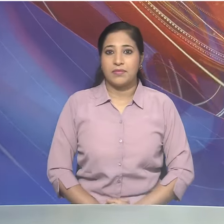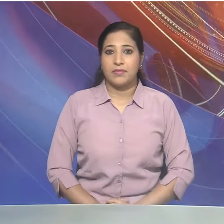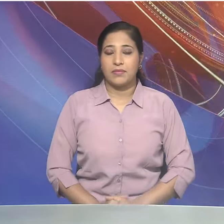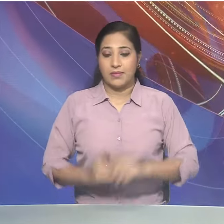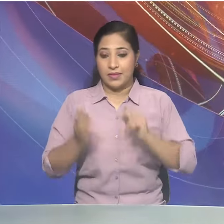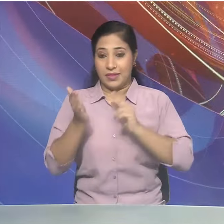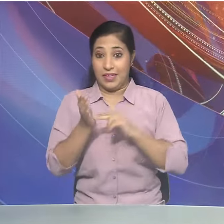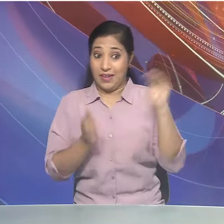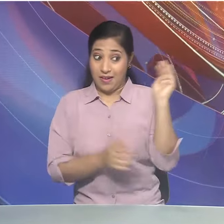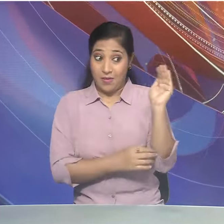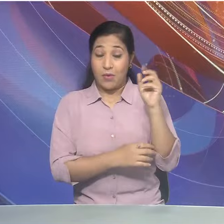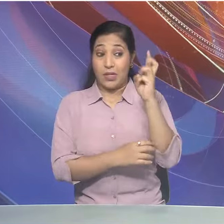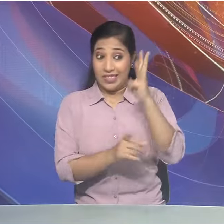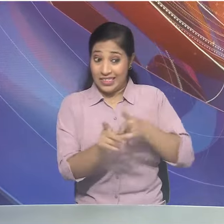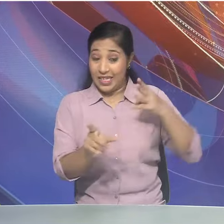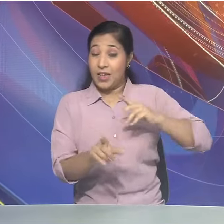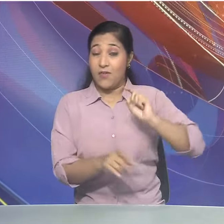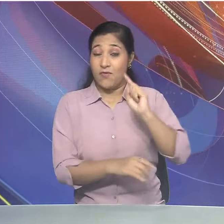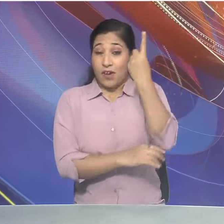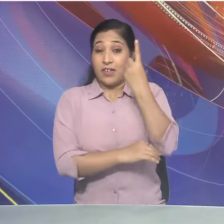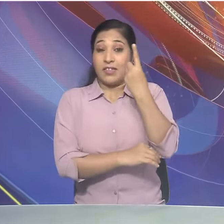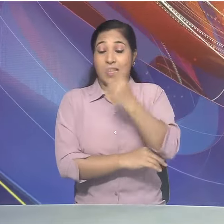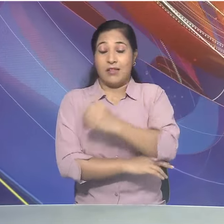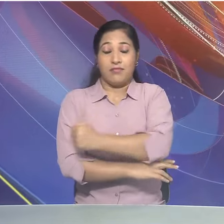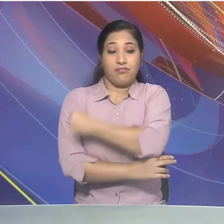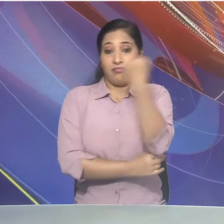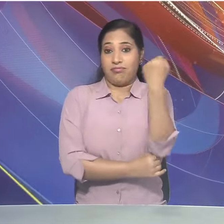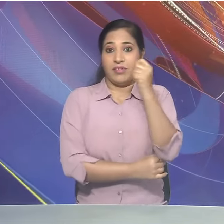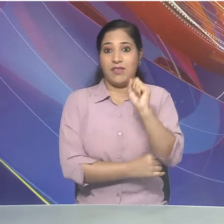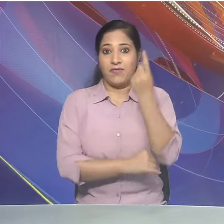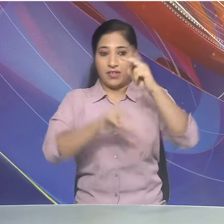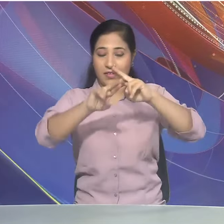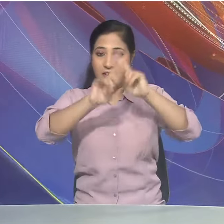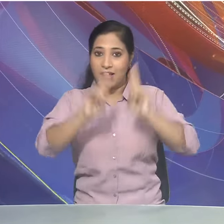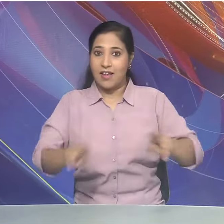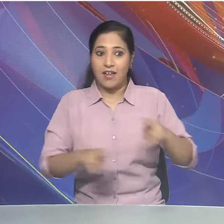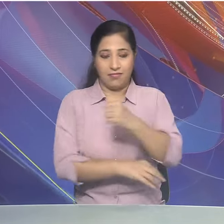नागपूर तीन साल में पहली बार अंतराश्ट्रिय मैच की मेजबानी कर रहा है